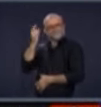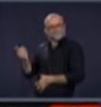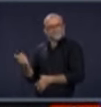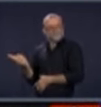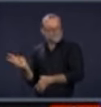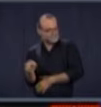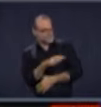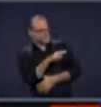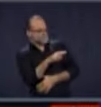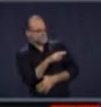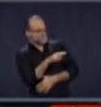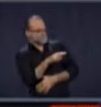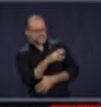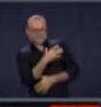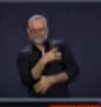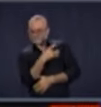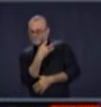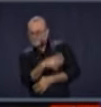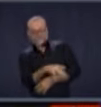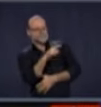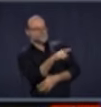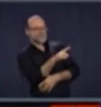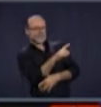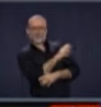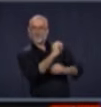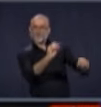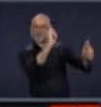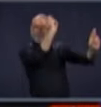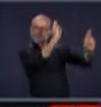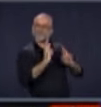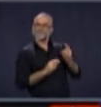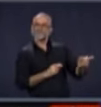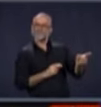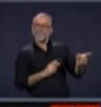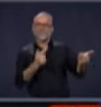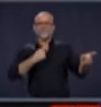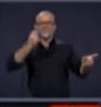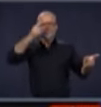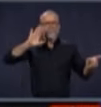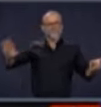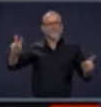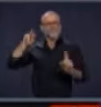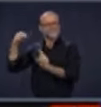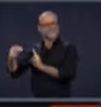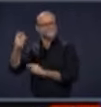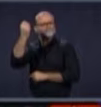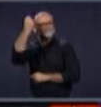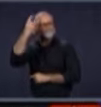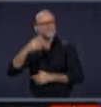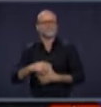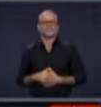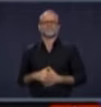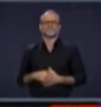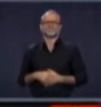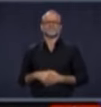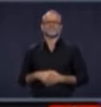qu'elle n'était pas heureuse de voir que les consignes n'étaient pas respectées. Je peux très bien comprendre.